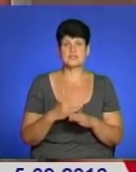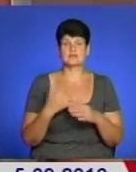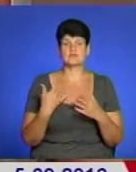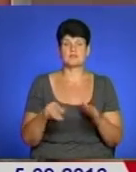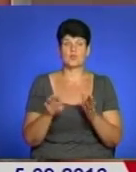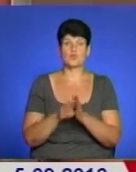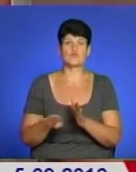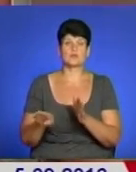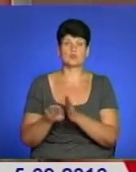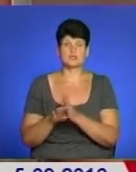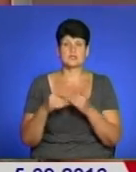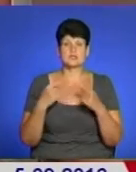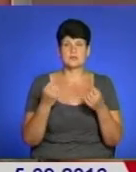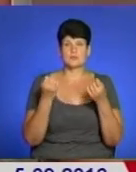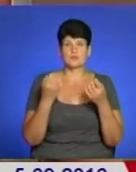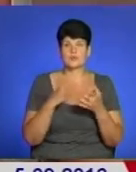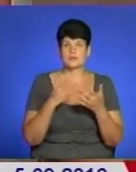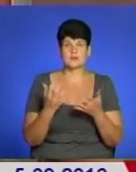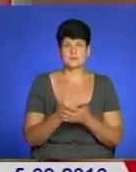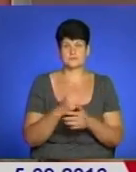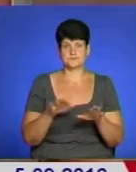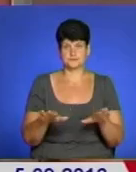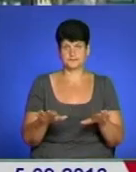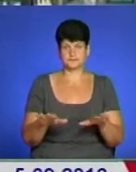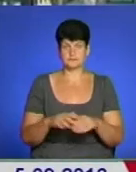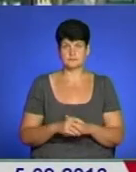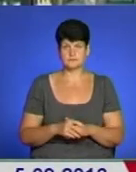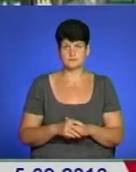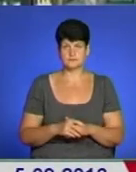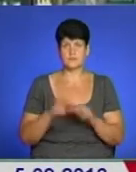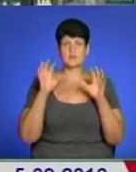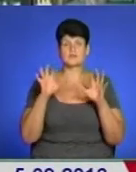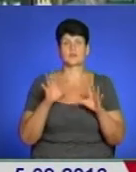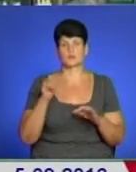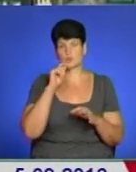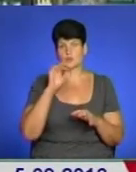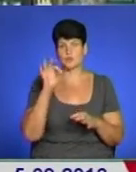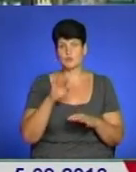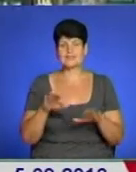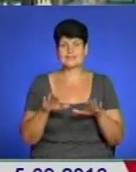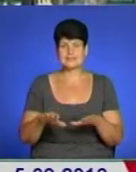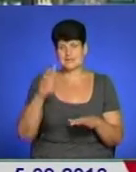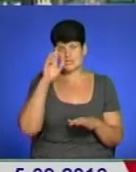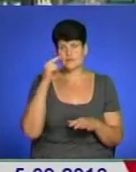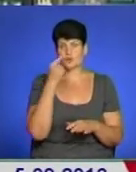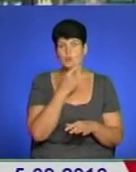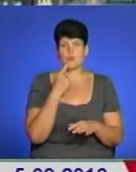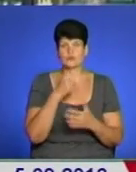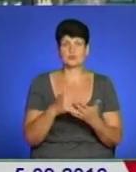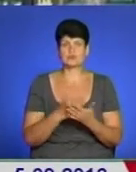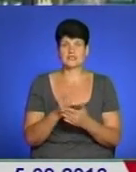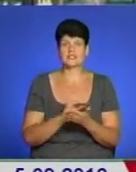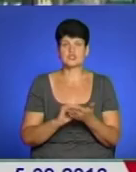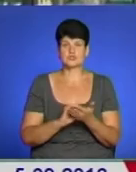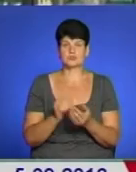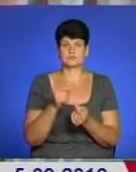відпустках. Інших просто не виявилося на місці. У законі України про засади державної мовної політики чітко